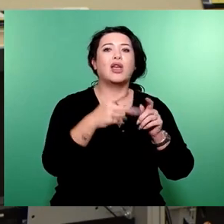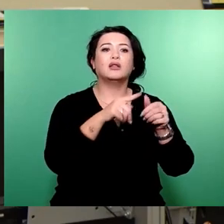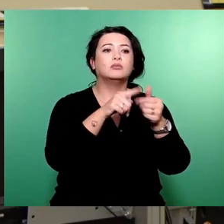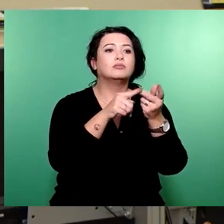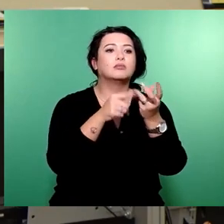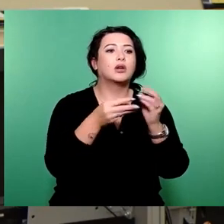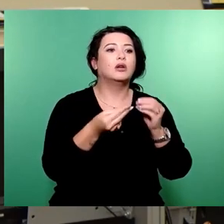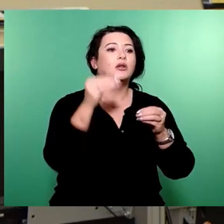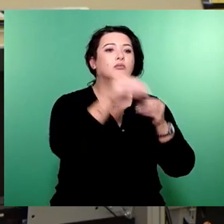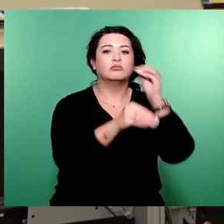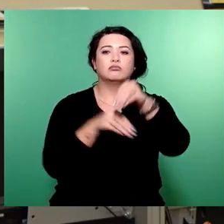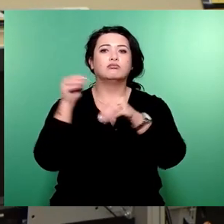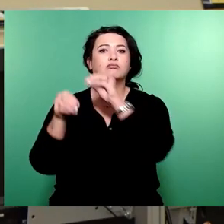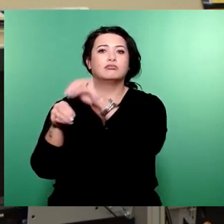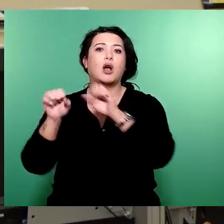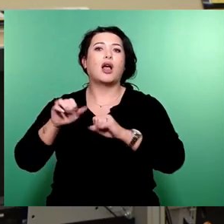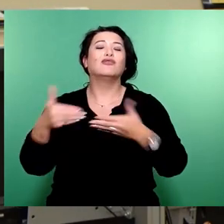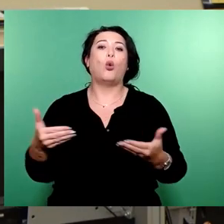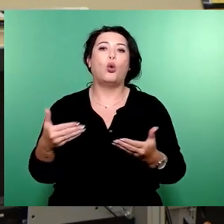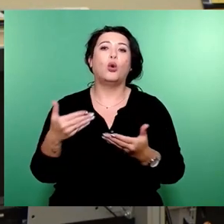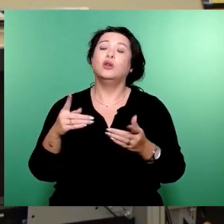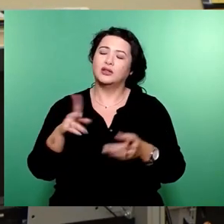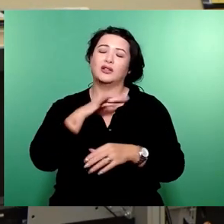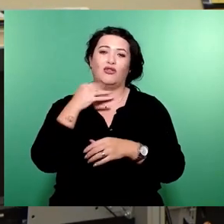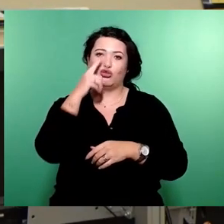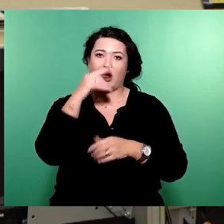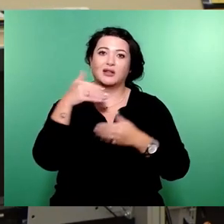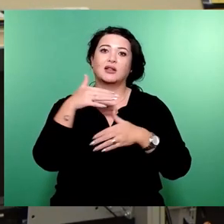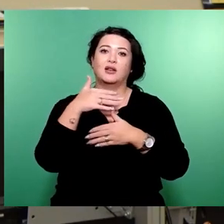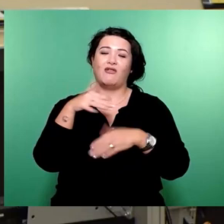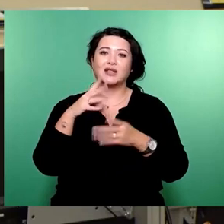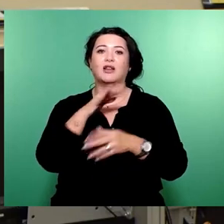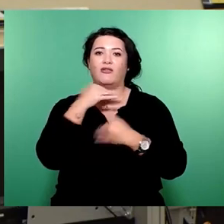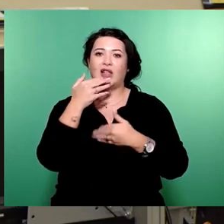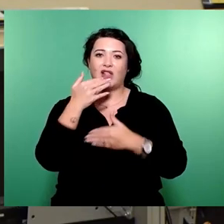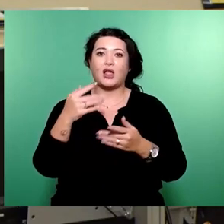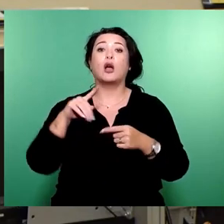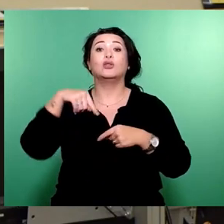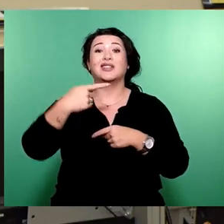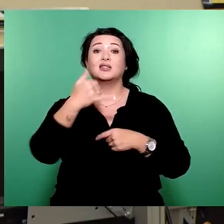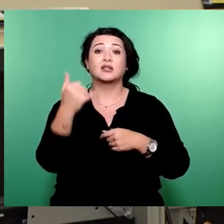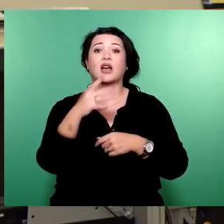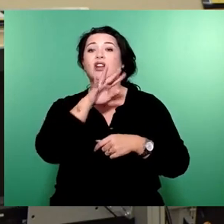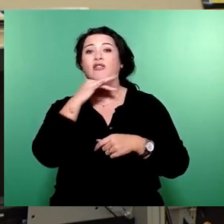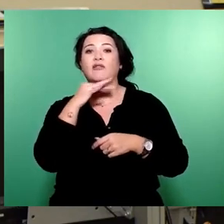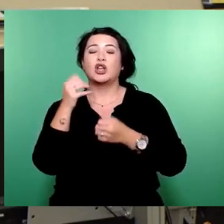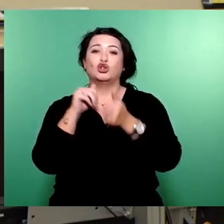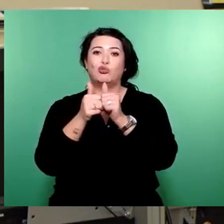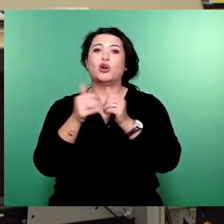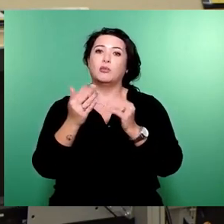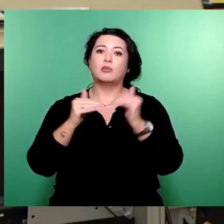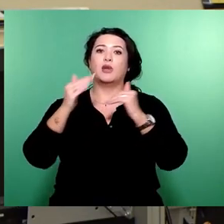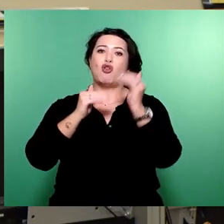aber es hat Spaß gemacht. Und dafür ganz, ganz herzlichen Dank. Und nächstes Jahr bauen wir wieder ganz viel im Sport. Und darüber freue ich mich, sportfrei.